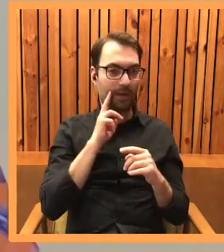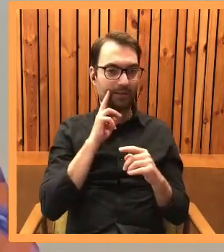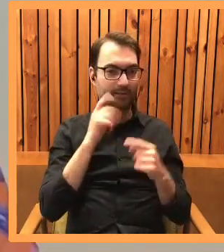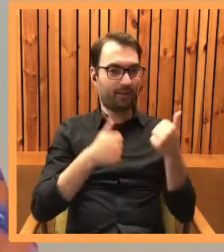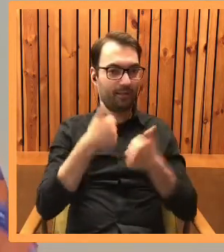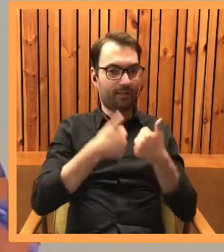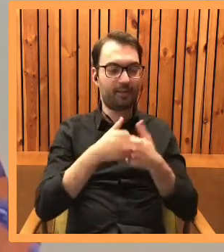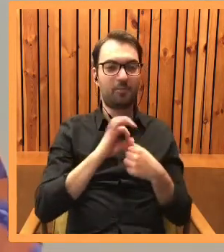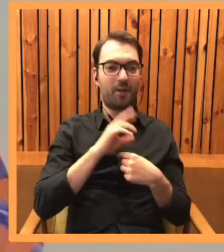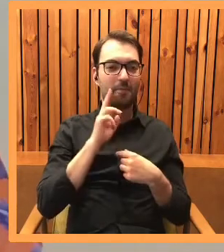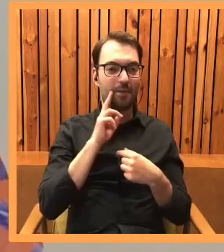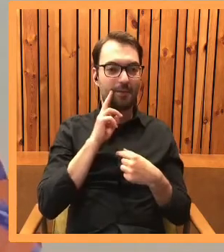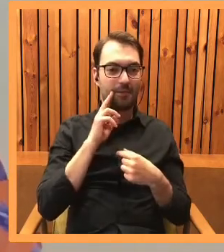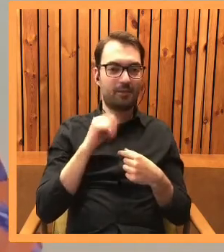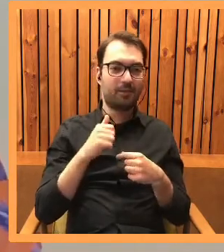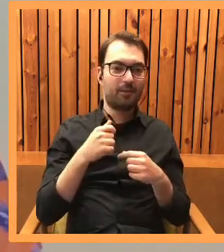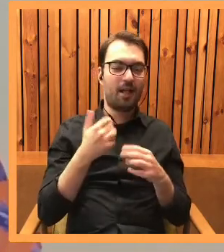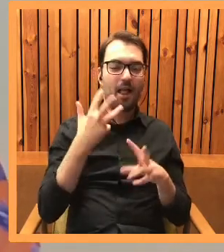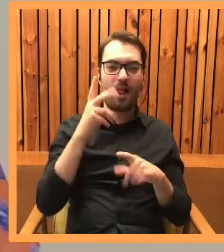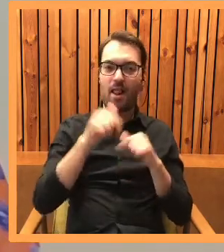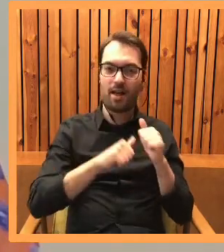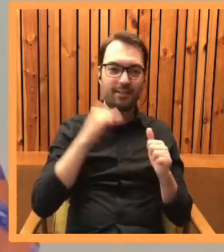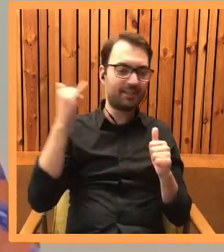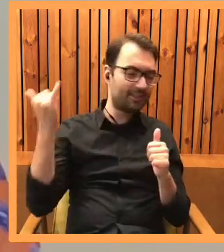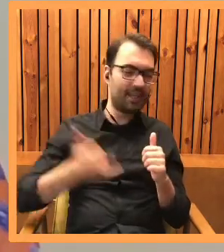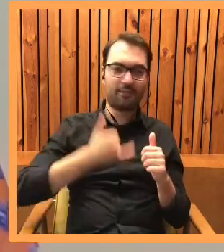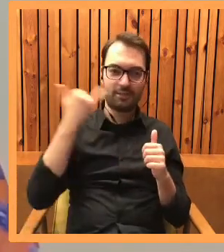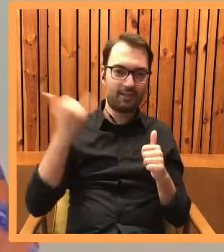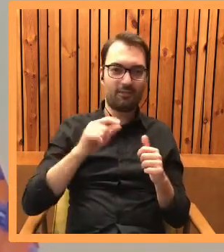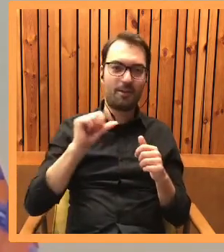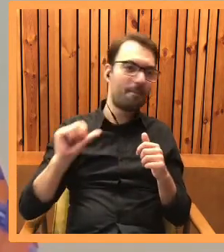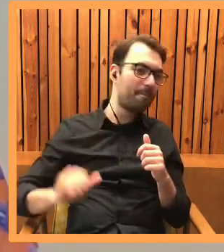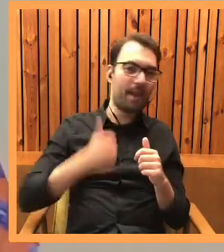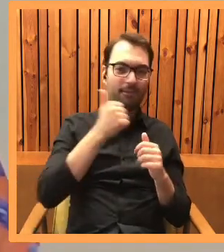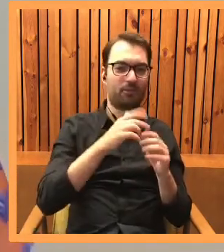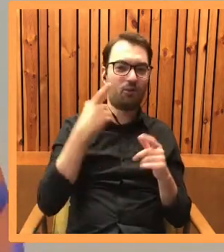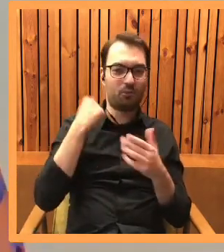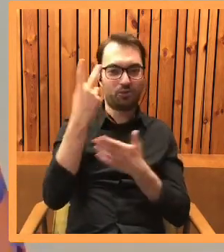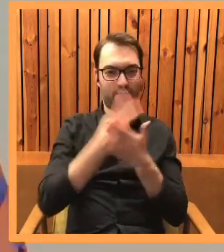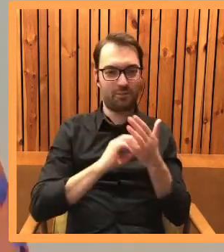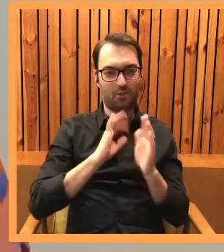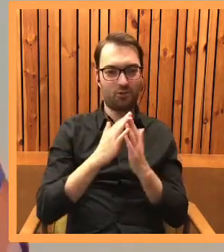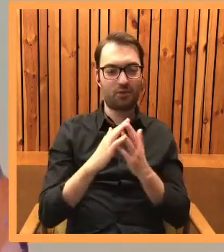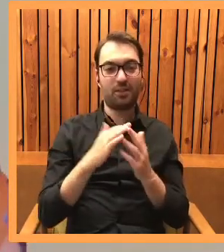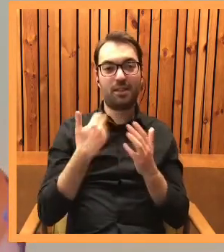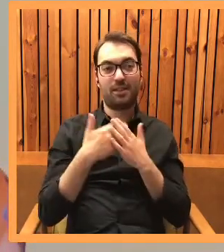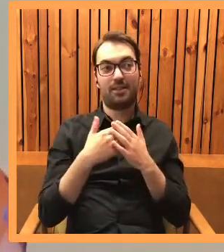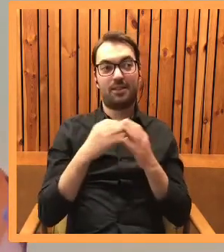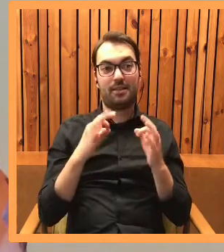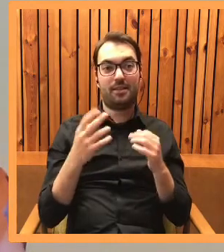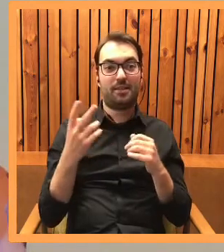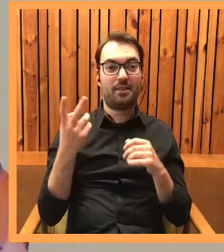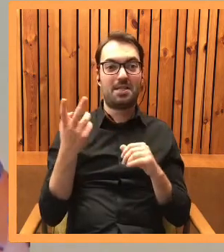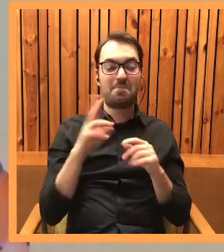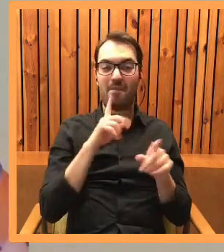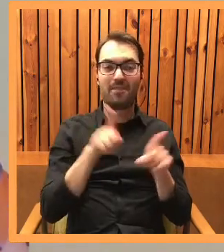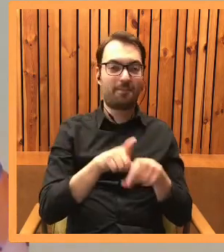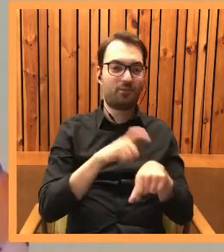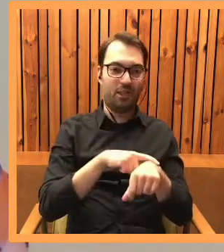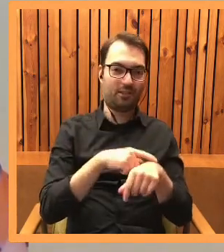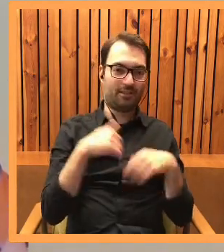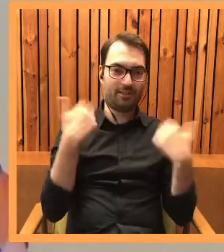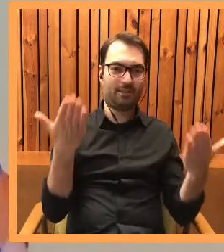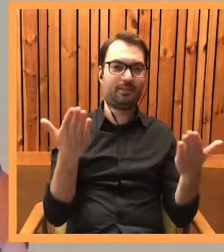Bo moja mama od wielu, wielu lat zawsze jest tą pierwszą recenzentką. Więc teraz w zasadzie czytają chyba w tym samym momencie.